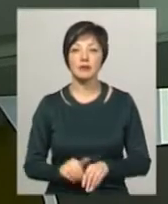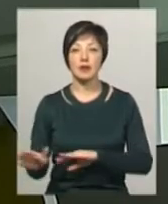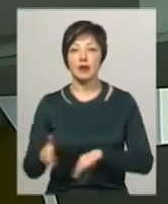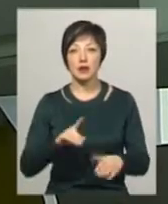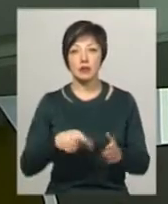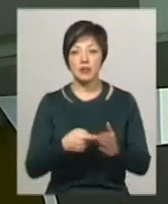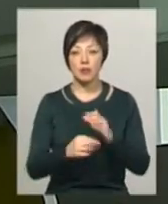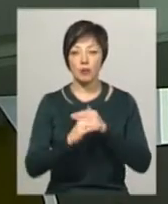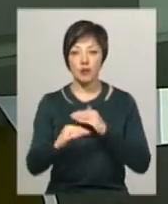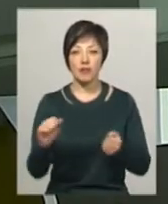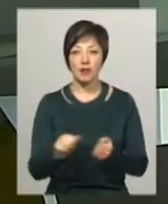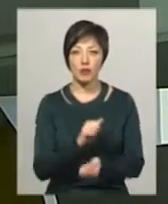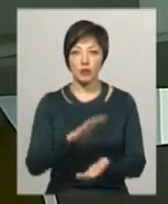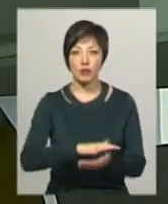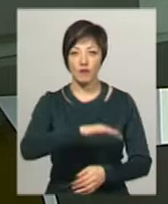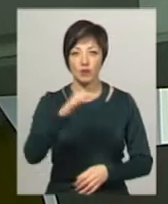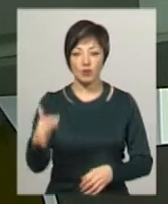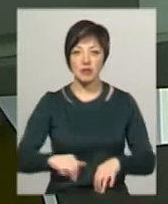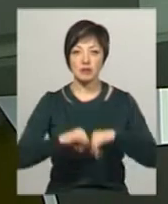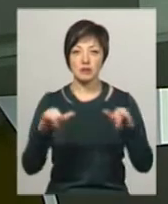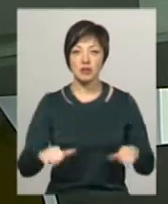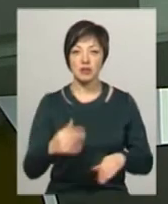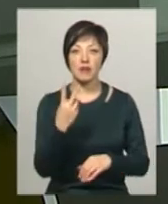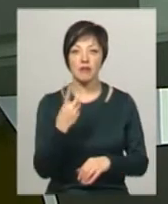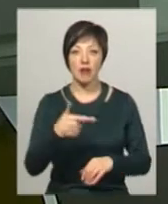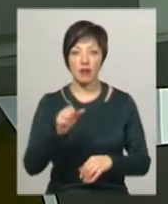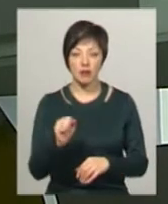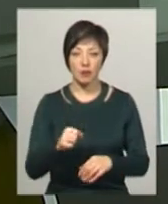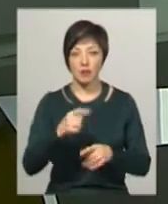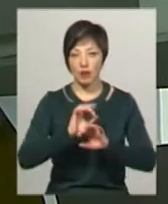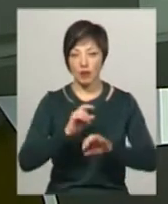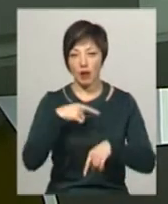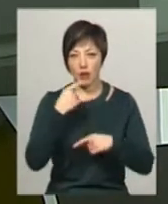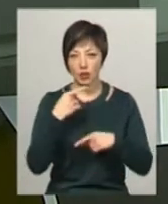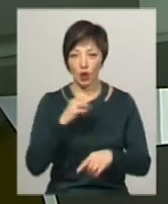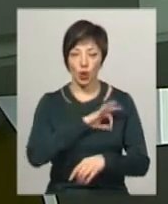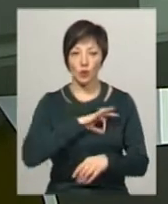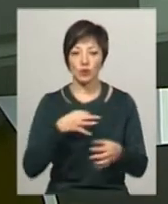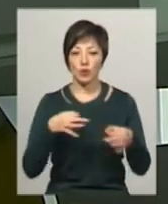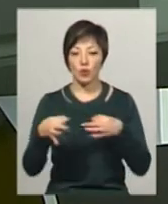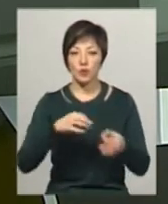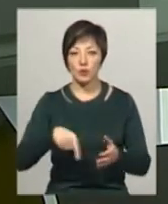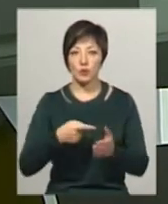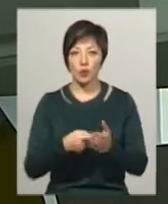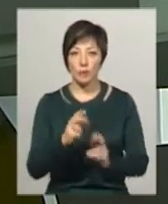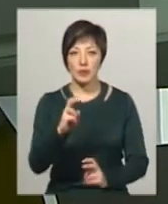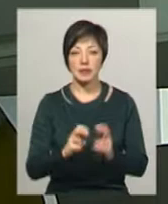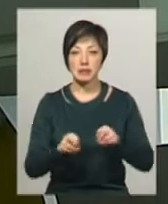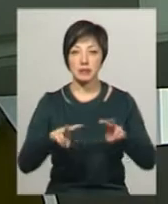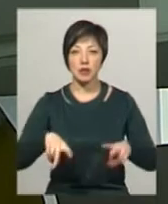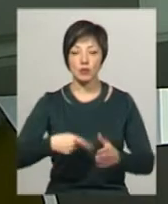Міський полігон твердих побутових відходів збільшиться на 2 гектари. Про це каже юрисконсульт Хмельницького міського комунального підприємства